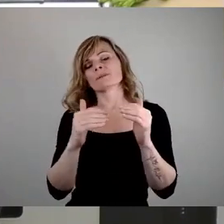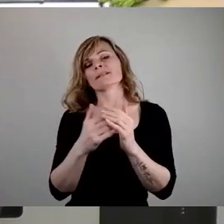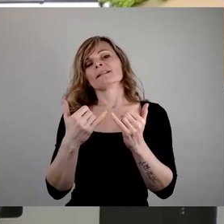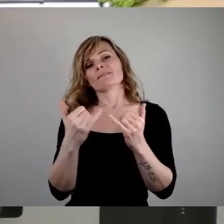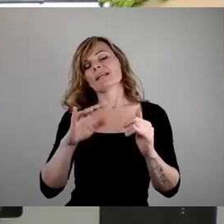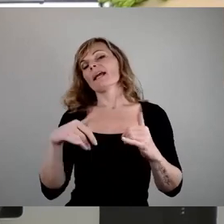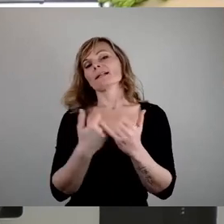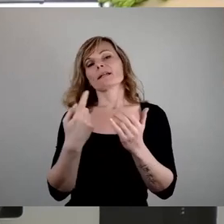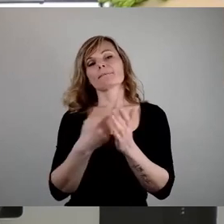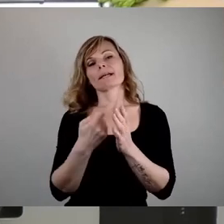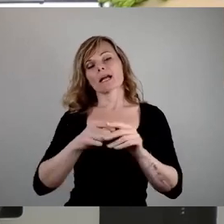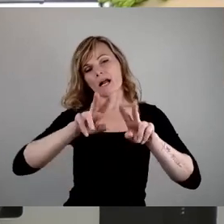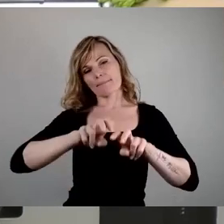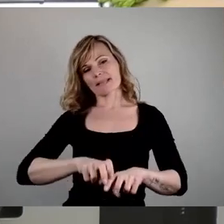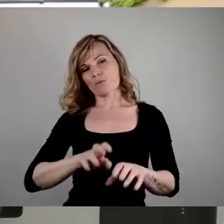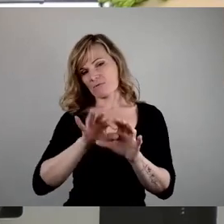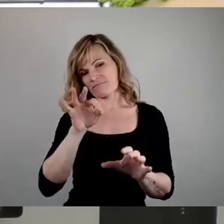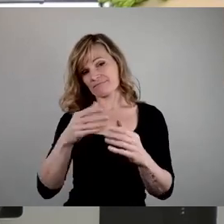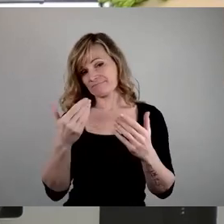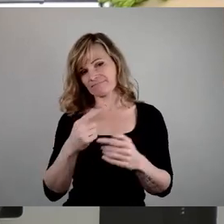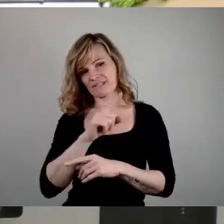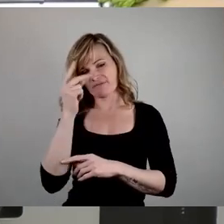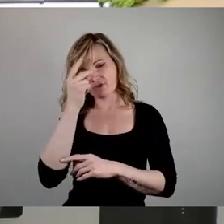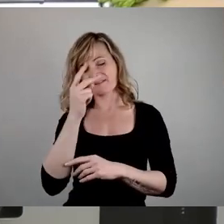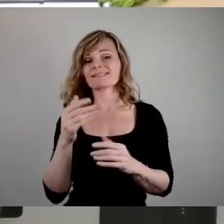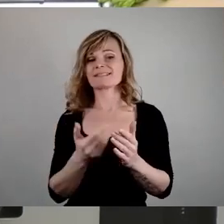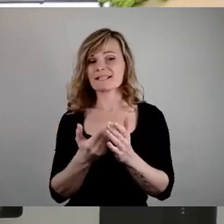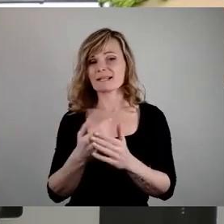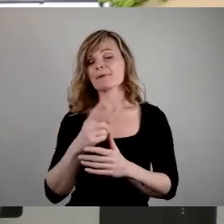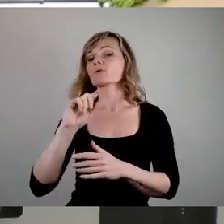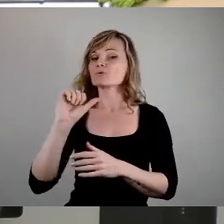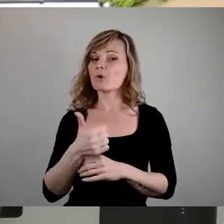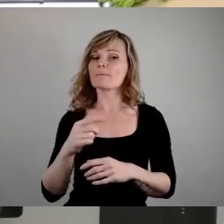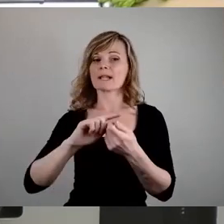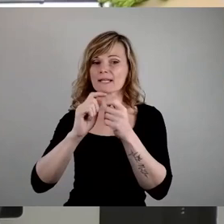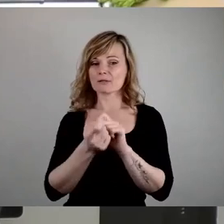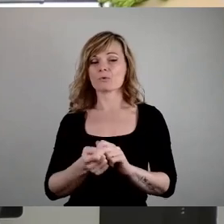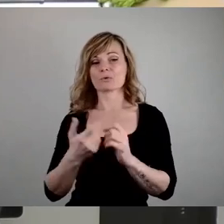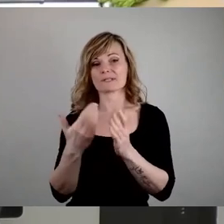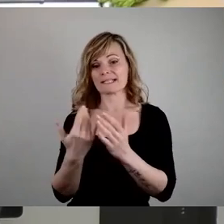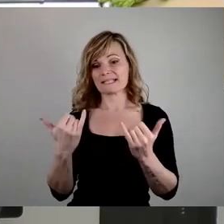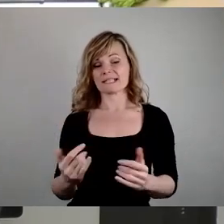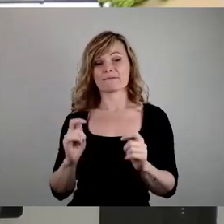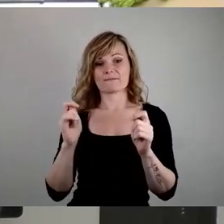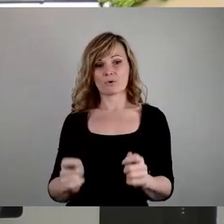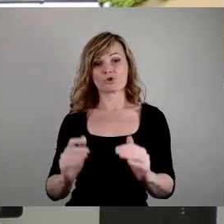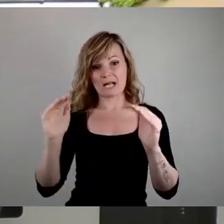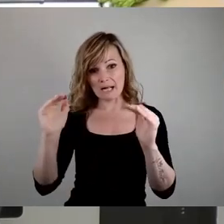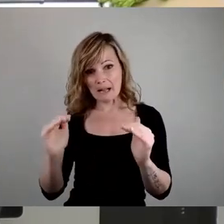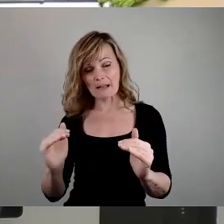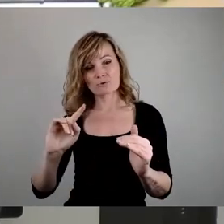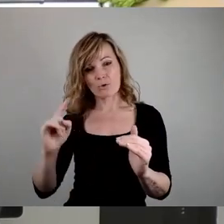verstanden. Aus diesem Grund können wir eine nochmalige Änderung des Dämpfungsfaktors, wie jetzt vorgeschlagen, nicht mittragen.